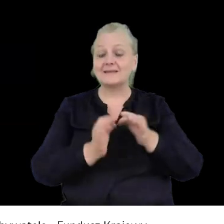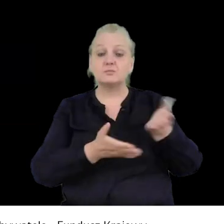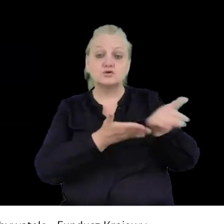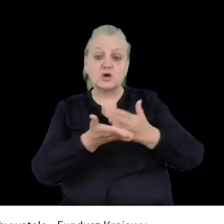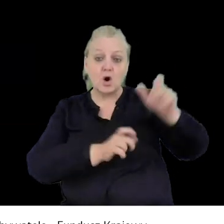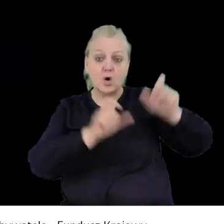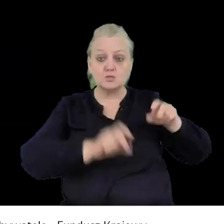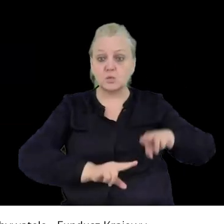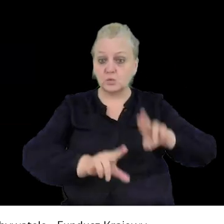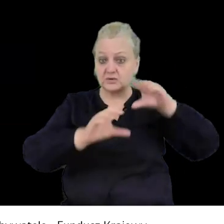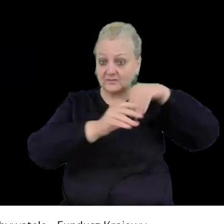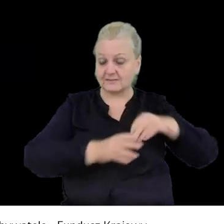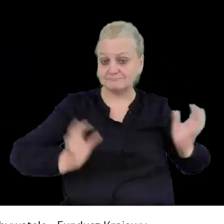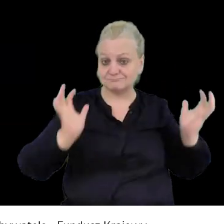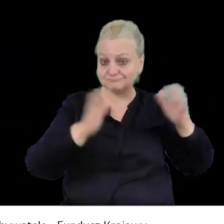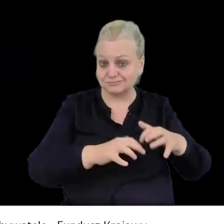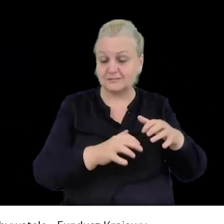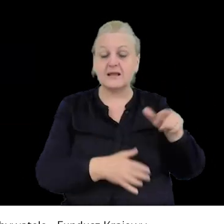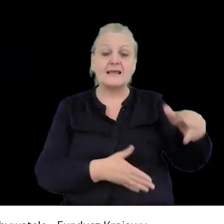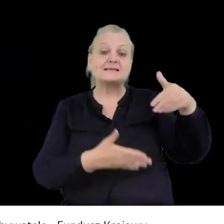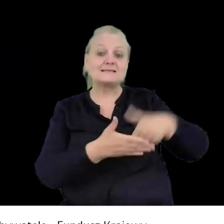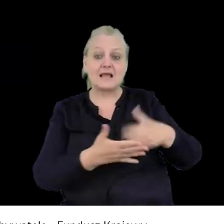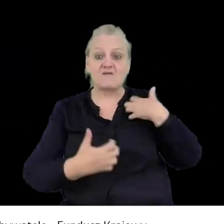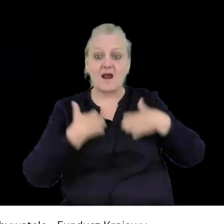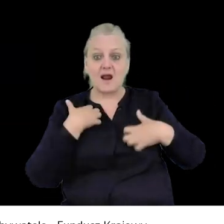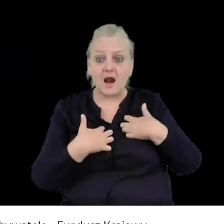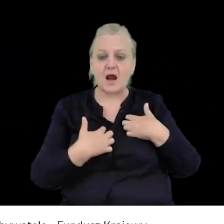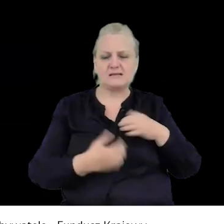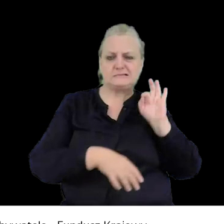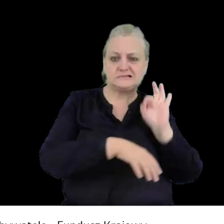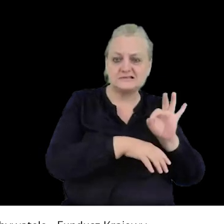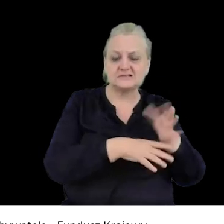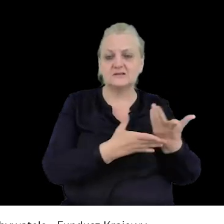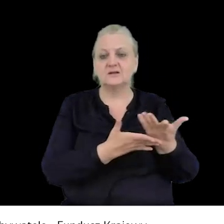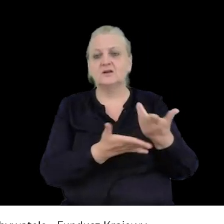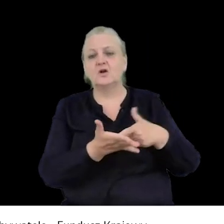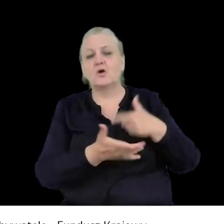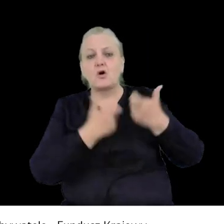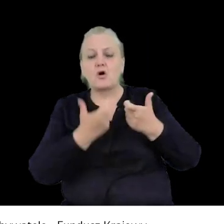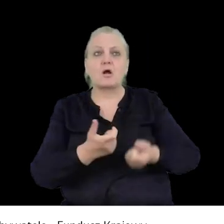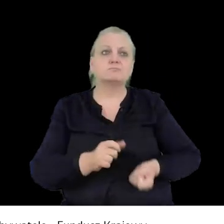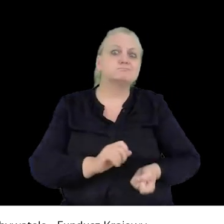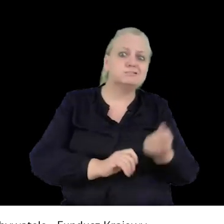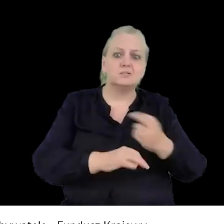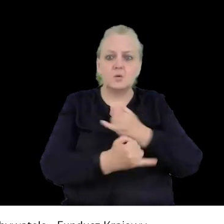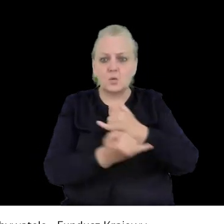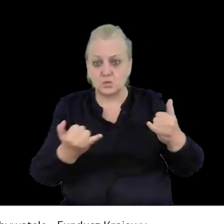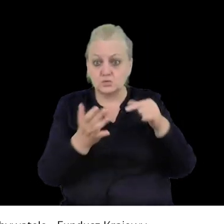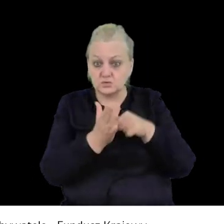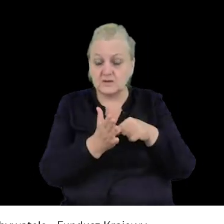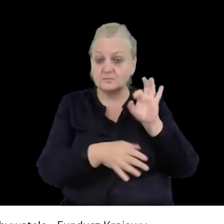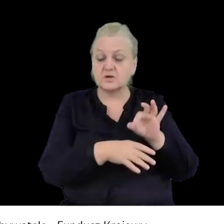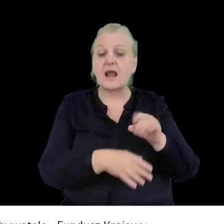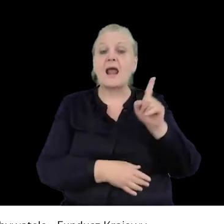uczestniczących w zgromadzeniu zachowuje się agresywnie, stosuje przemoc, rzucakowską czy cokolwiek, albo nawołuje do przemocy, ale